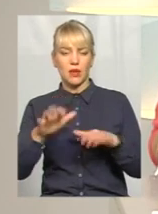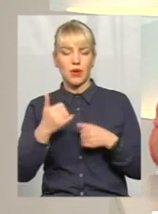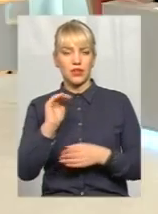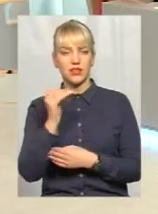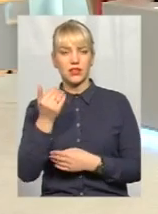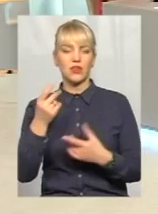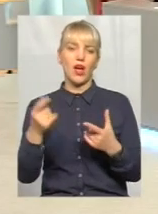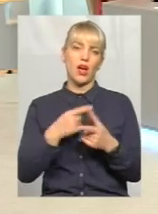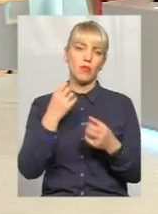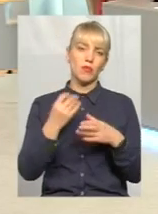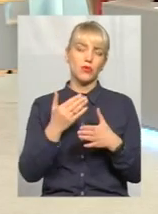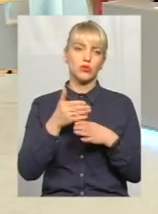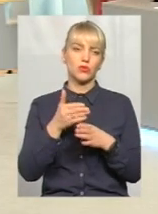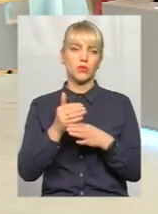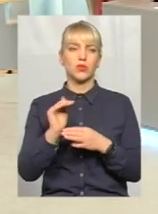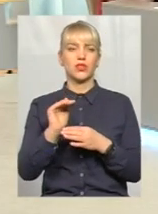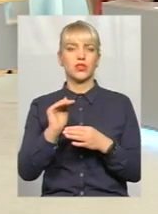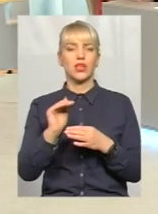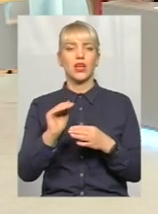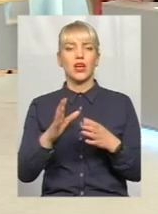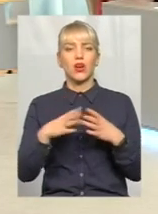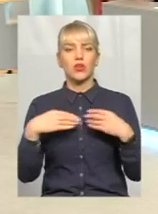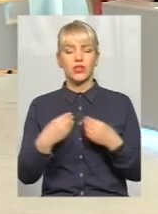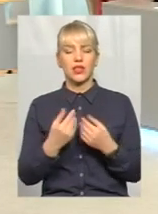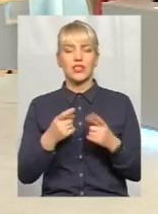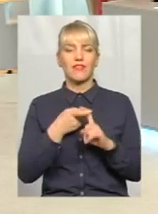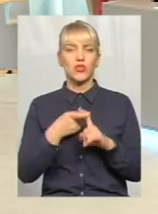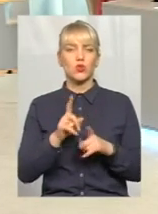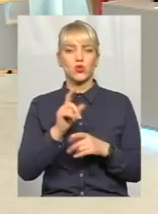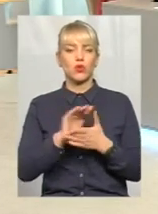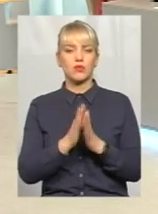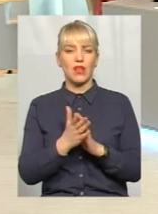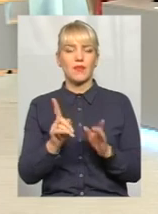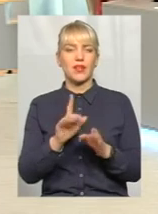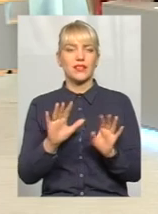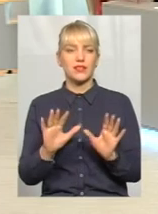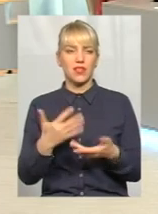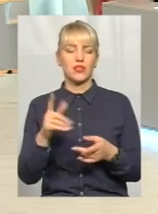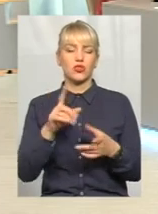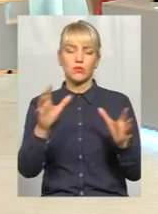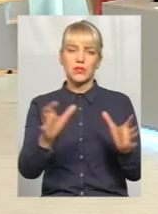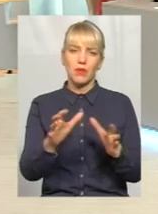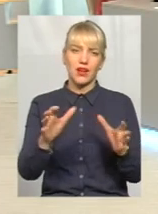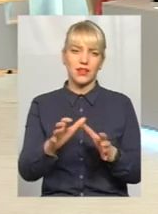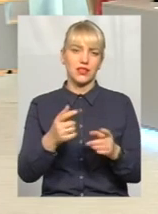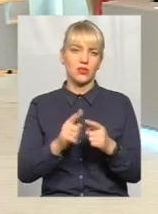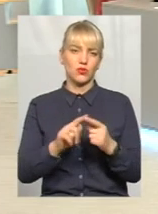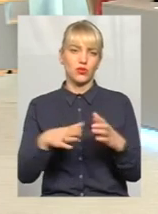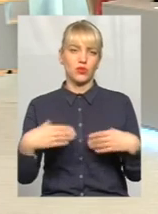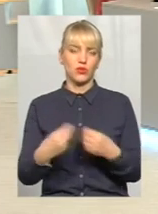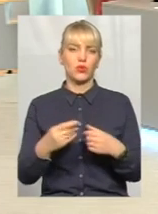родині, в зв'язку з обставинами, які стались, просто там зберегти і сім'ю, і дітей, можливо, десь